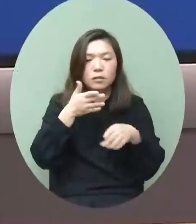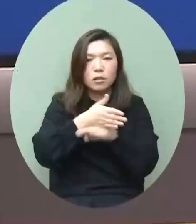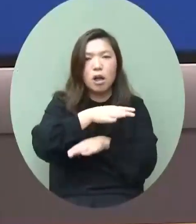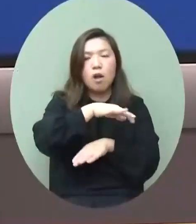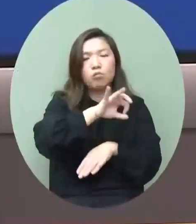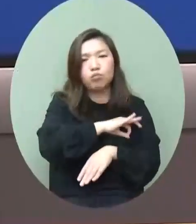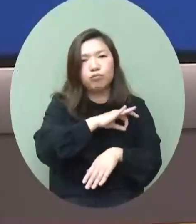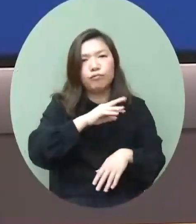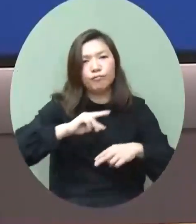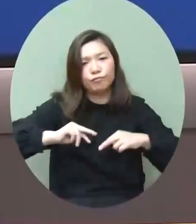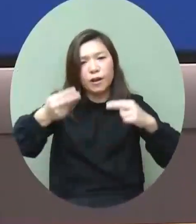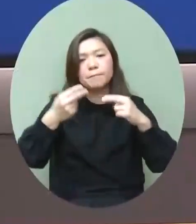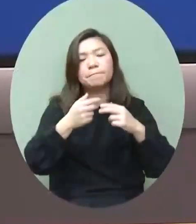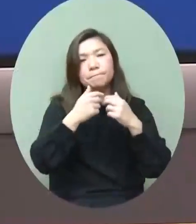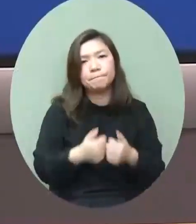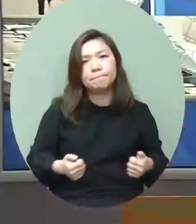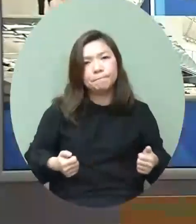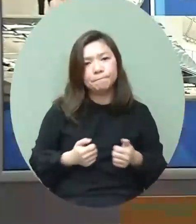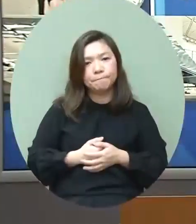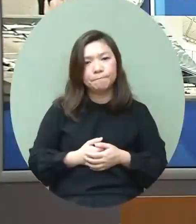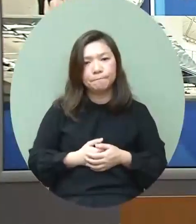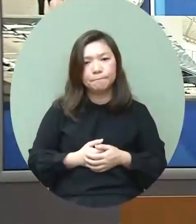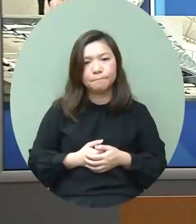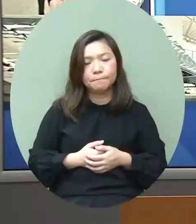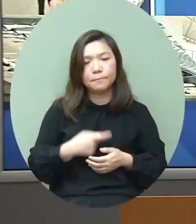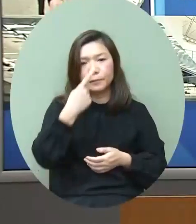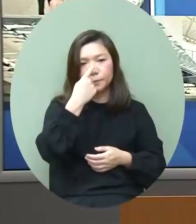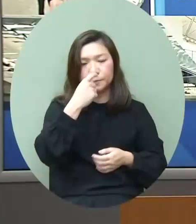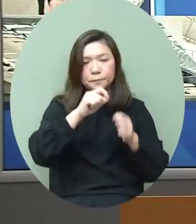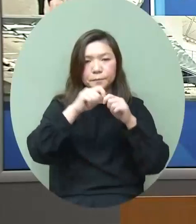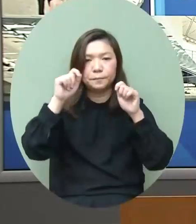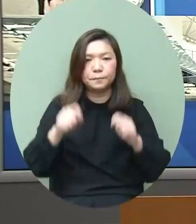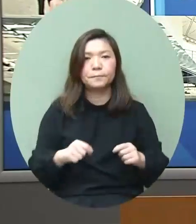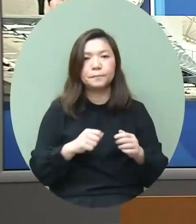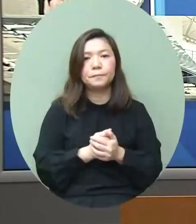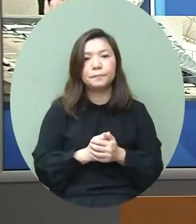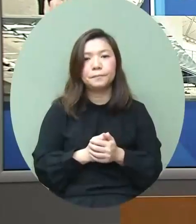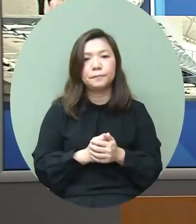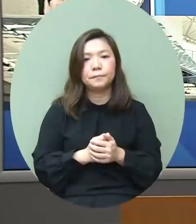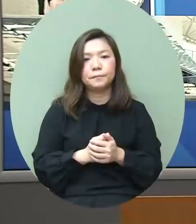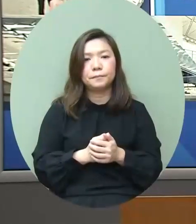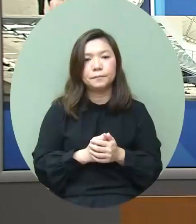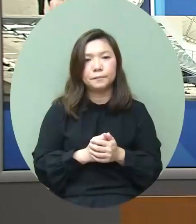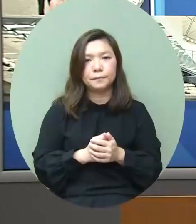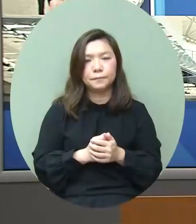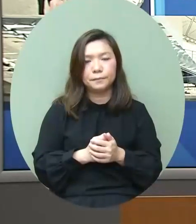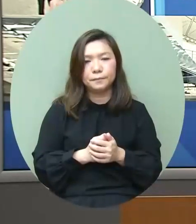的發展多謝好 我們可能會答一下英文的問題是The gentleman at the front